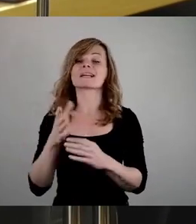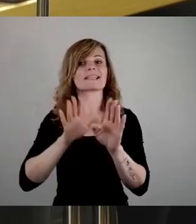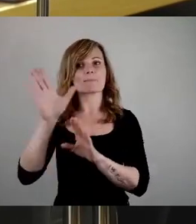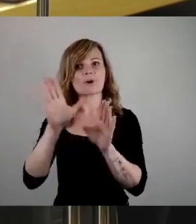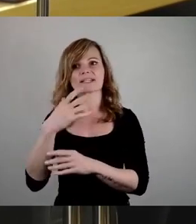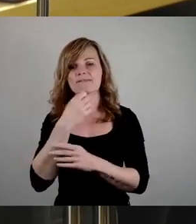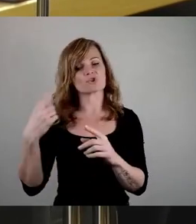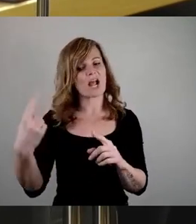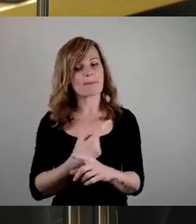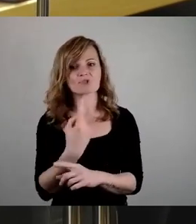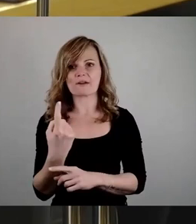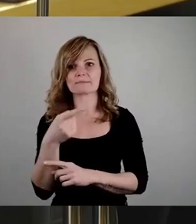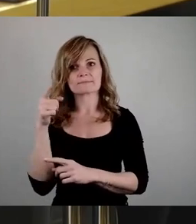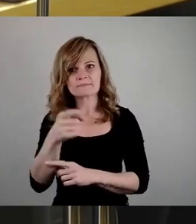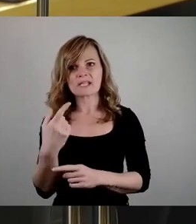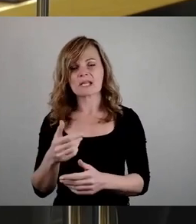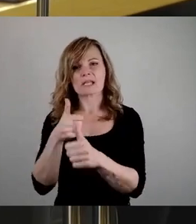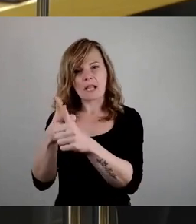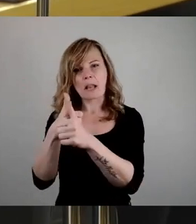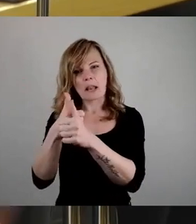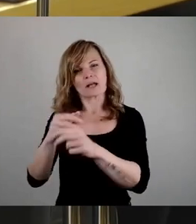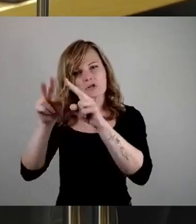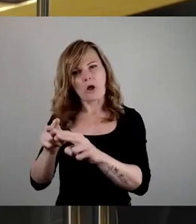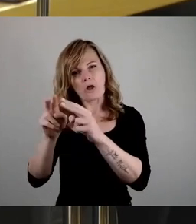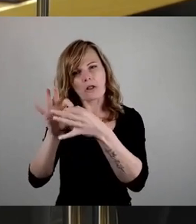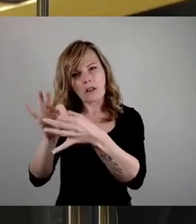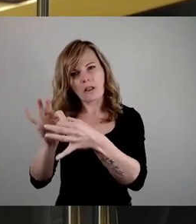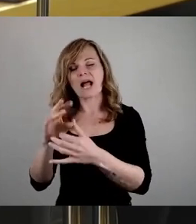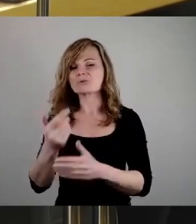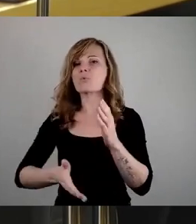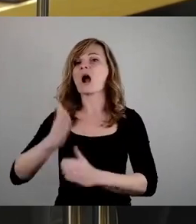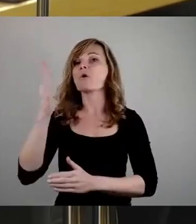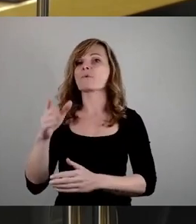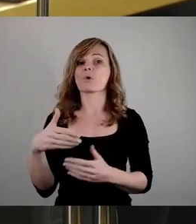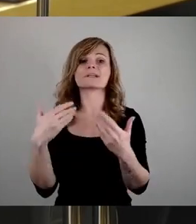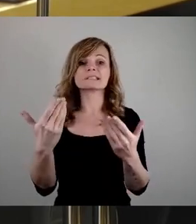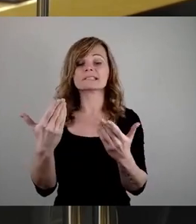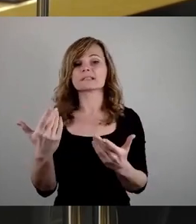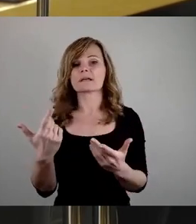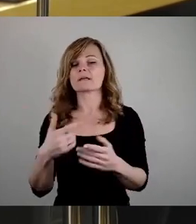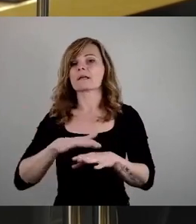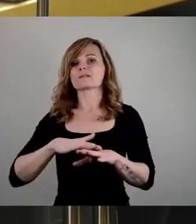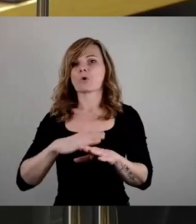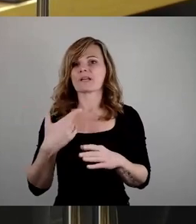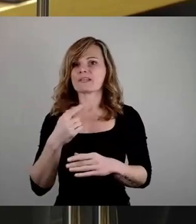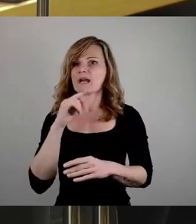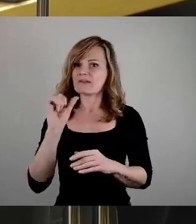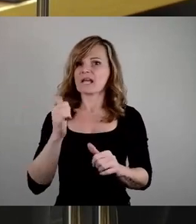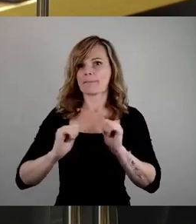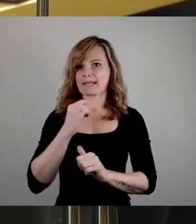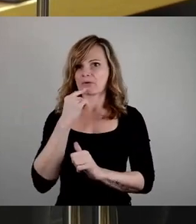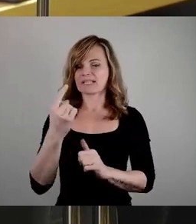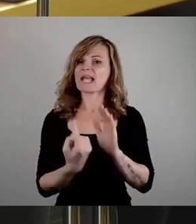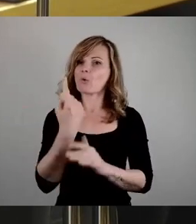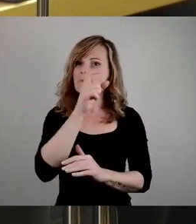wollen, denen tun Sie die Stange halten, denen hängen Sie an. Also hören Sie auf mit diesem... Sorry, jetzt hätte ich beinahe wieder eine Beleidigung gesagt, Herr Oberkommas, ich